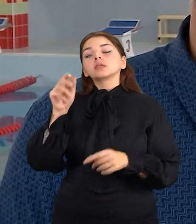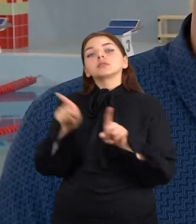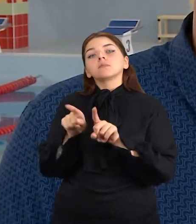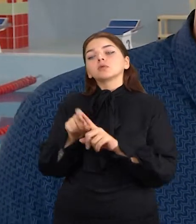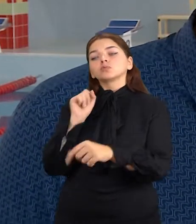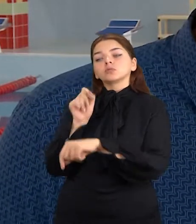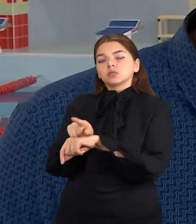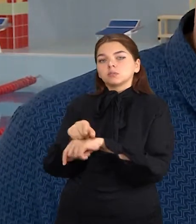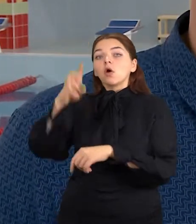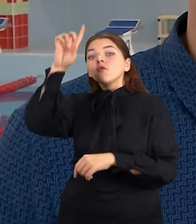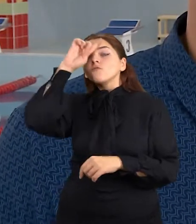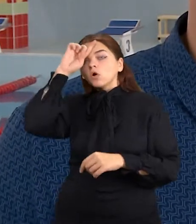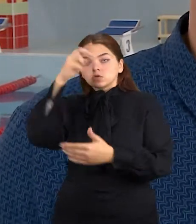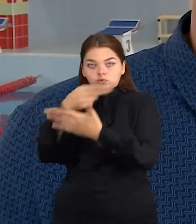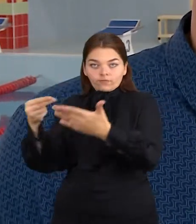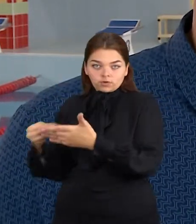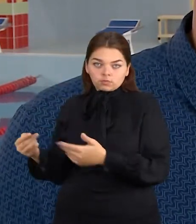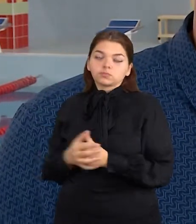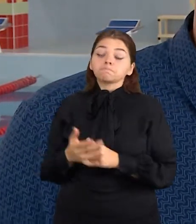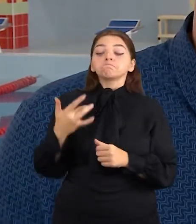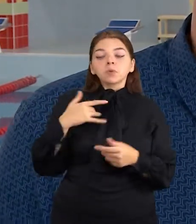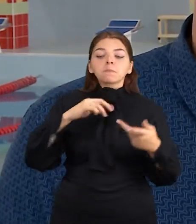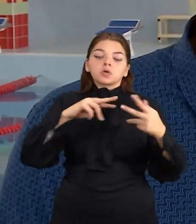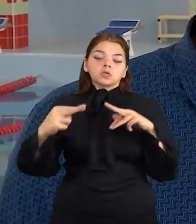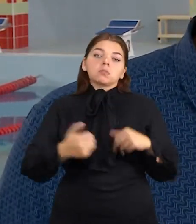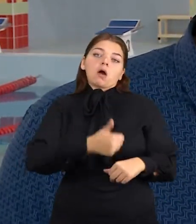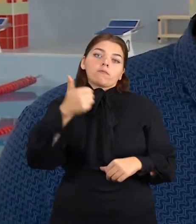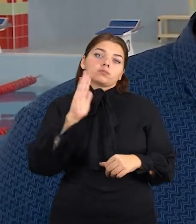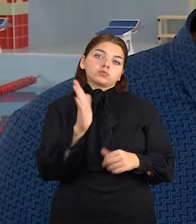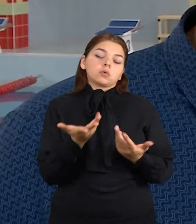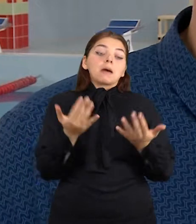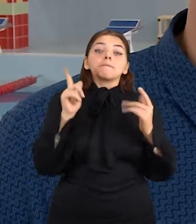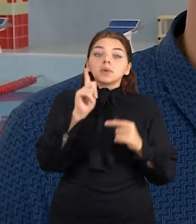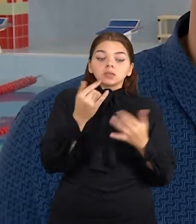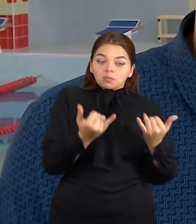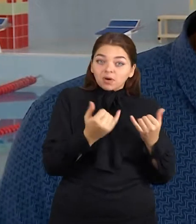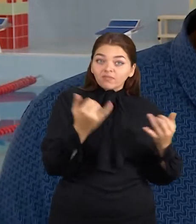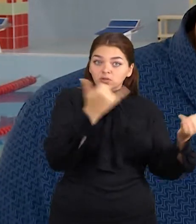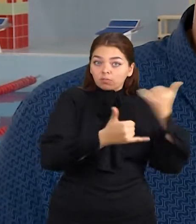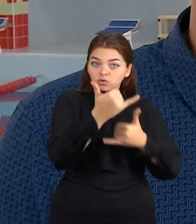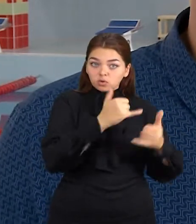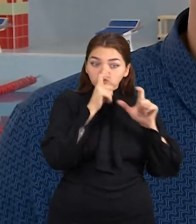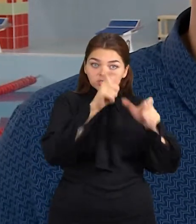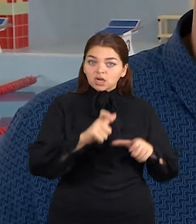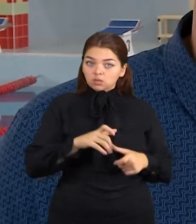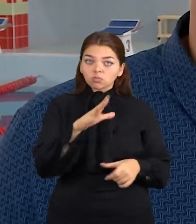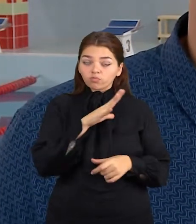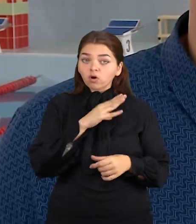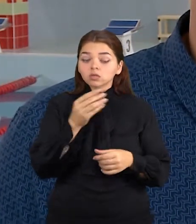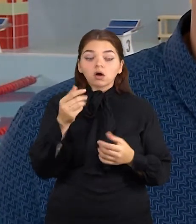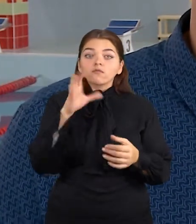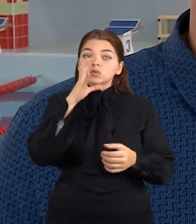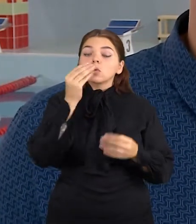tiekėjų gal tas įtakoja. Bet parodama iš laboratorijos, kur jums minėjau, rodo, kad vandens bukle